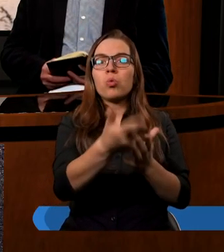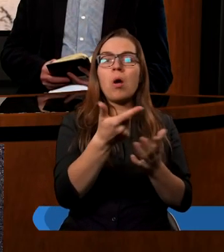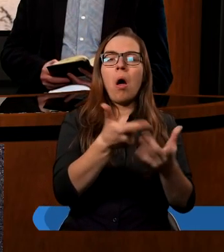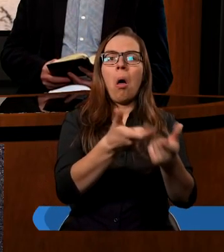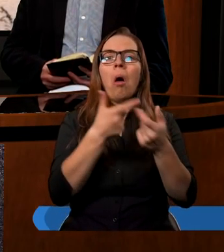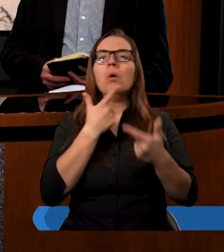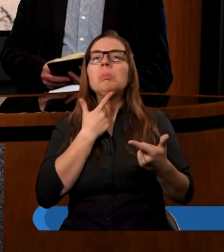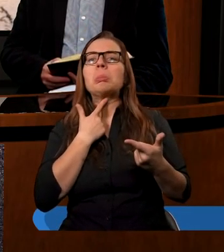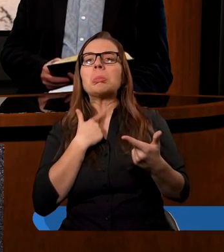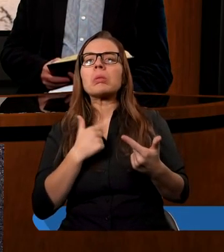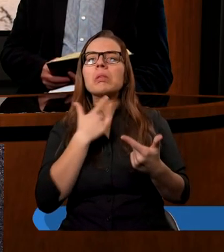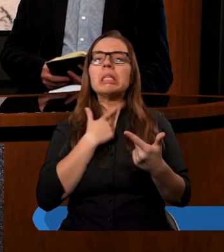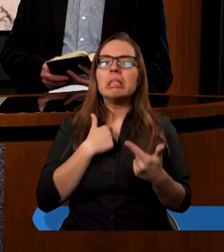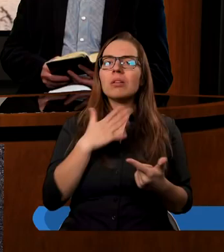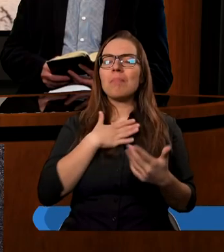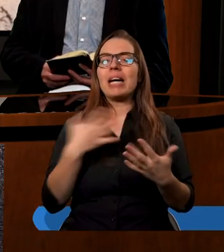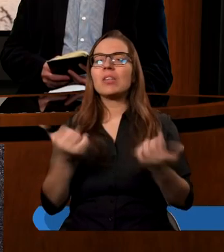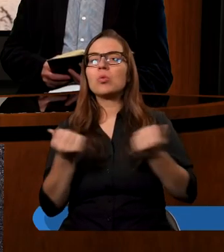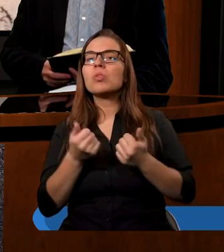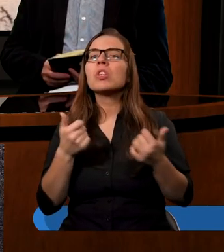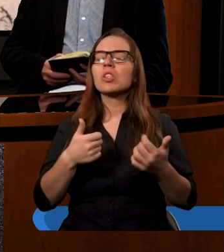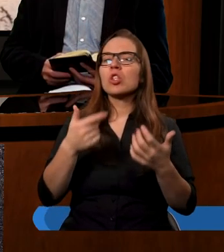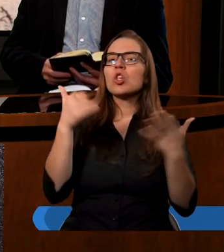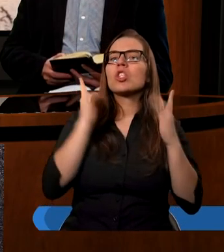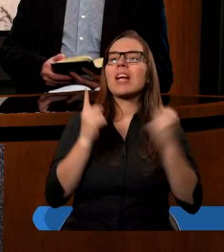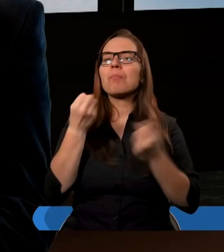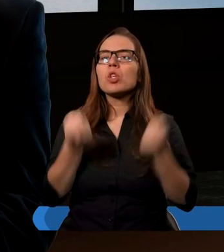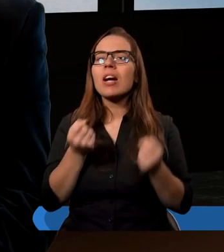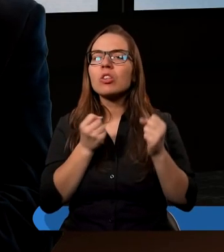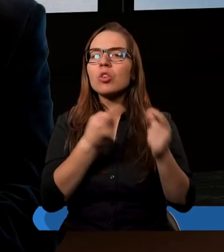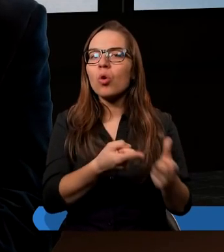że się znajduje człowiek w ręsztoku albo płuca musi wyrzucić też gdzieś.